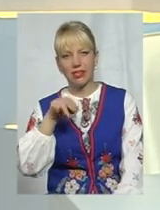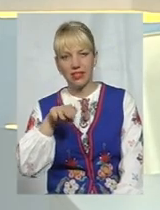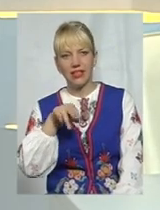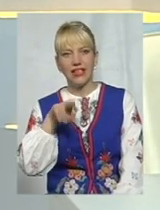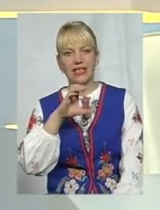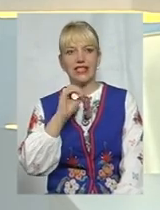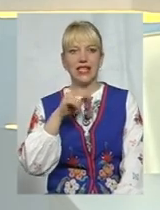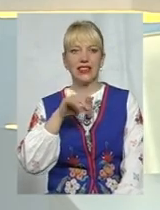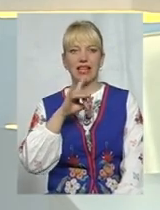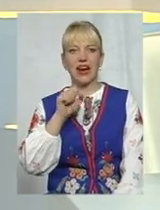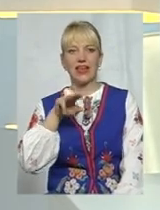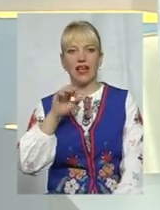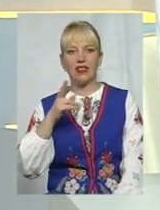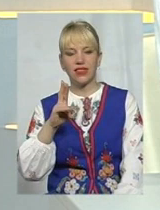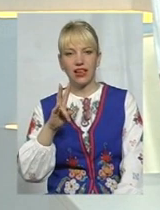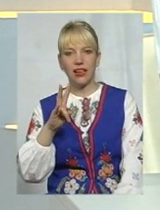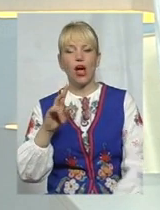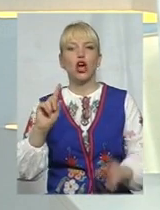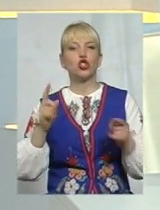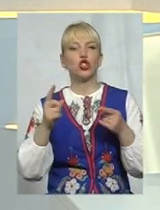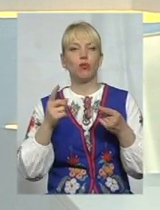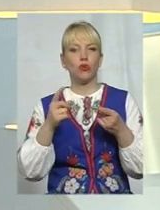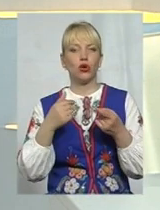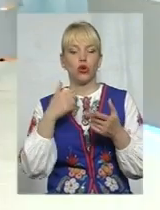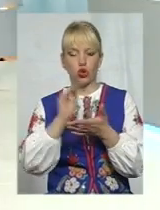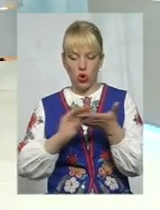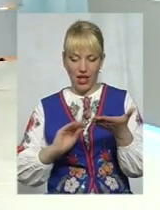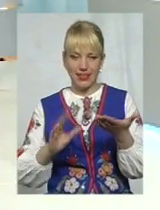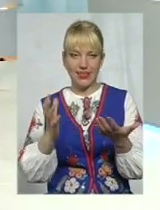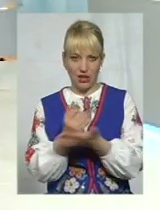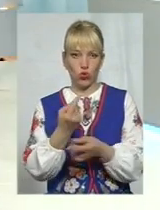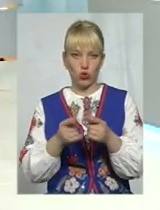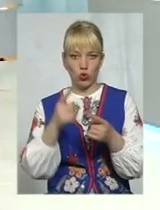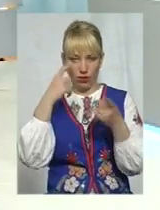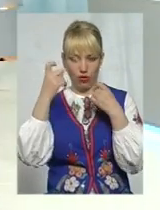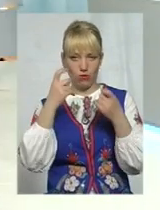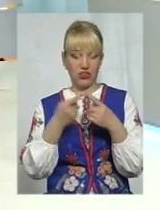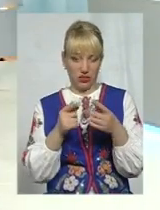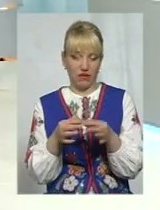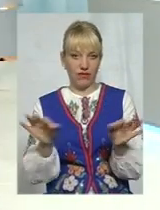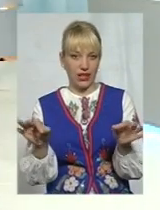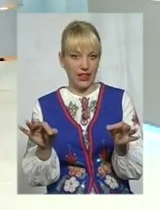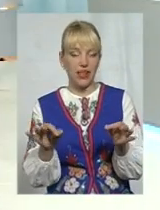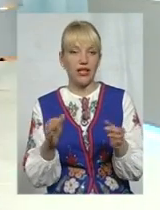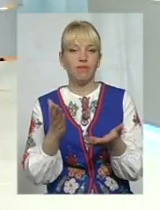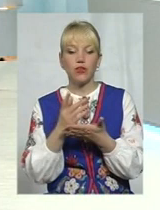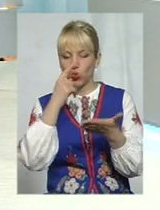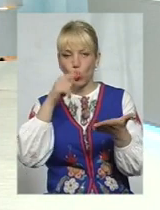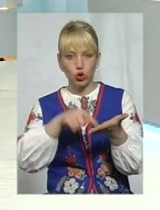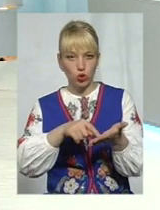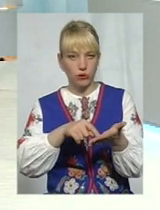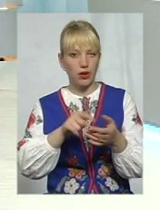інформацію знаходять журналісти, якщо вона є в вільному доступі, невже цього зробити не